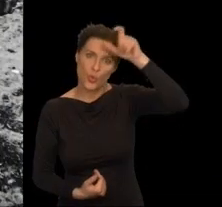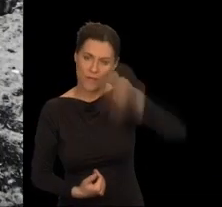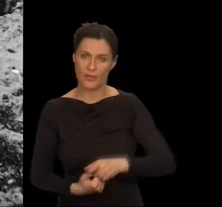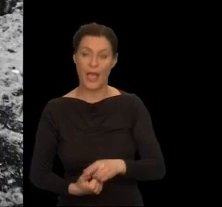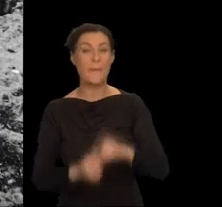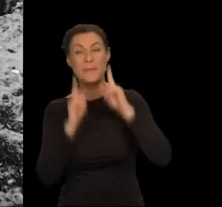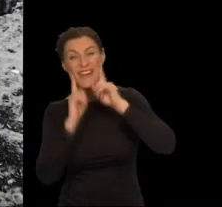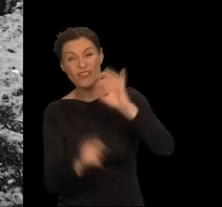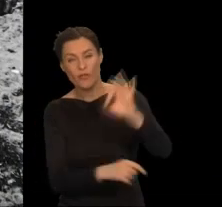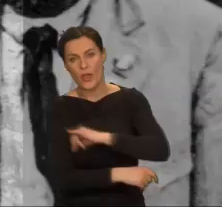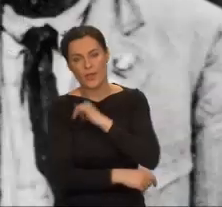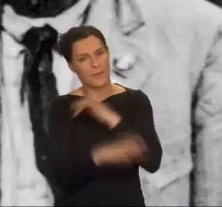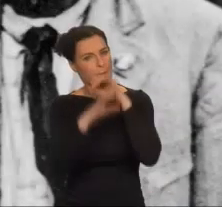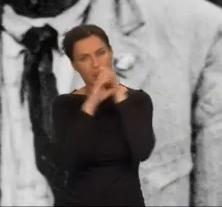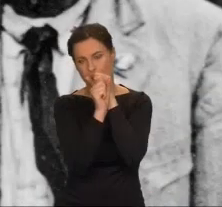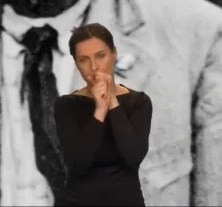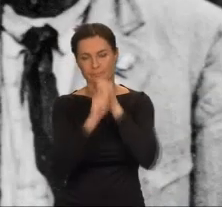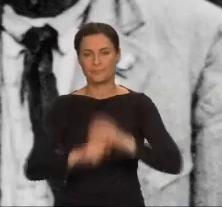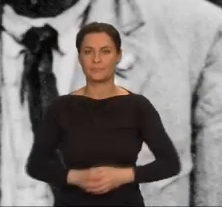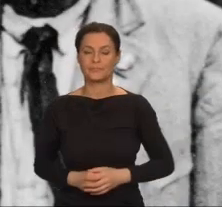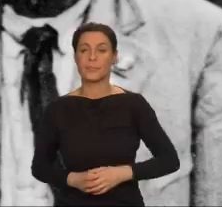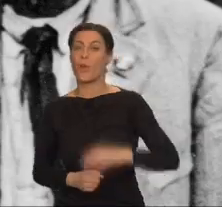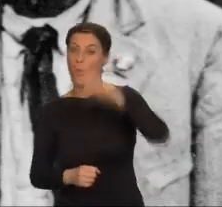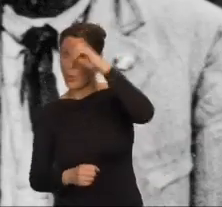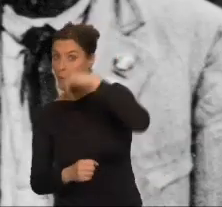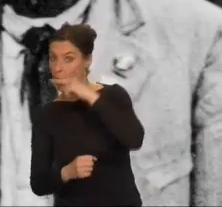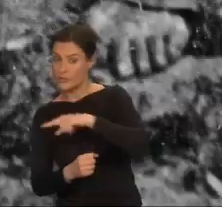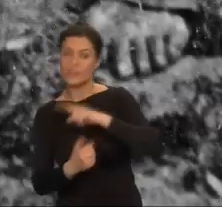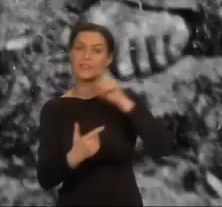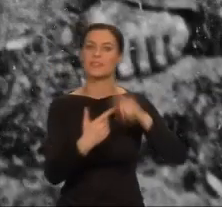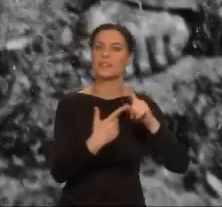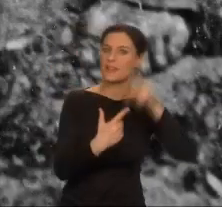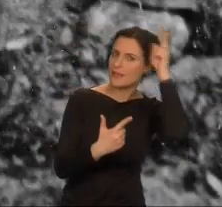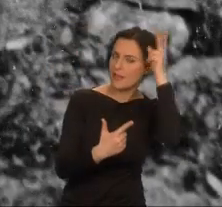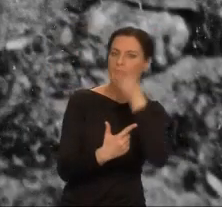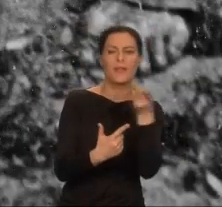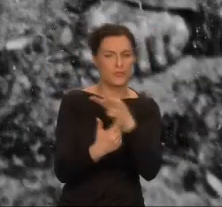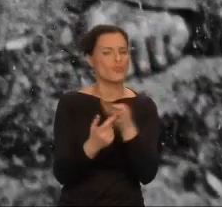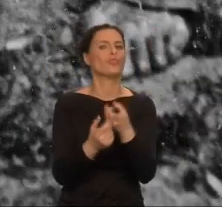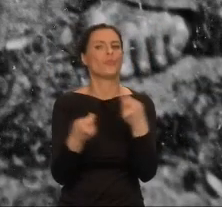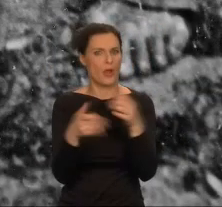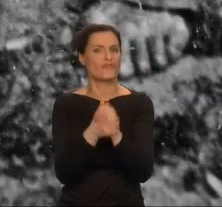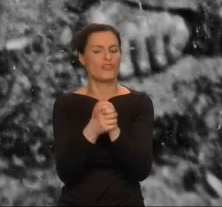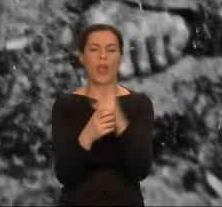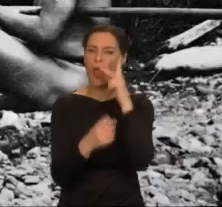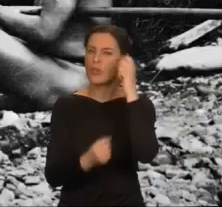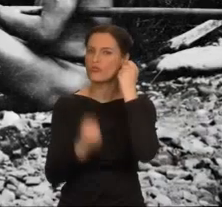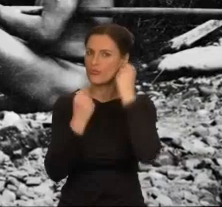Ishiiego i Krobera łączyła trudna przyjaźń. Szanowali się nawzajem, lubili i potrzebowali.